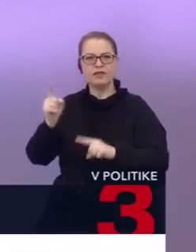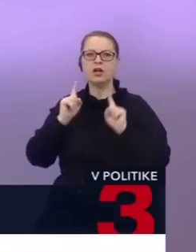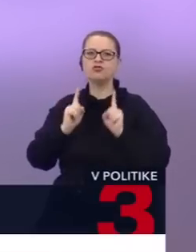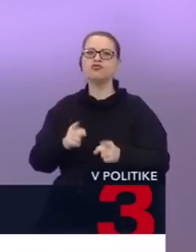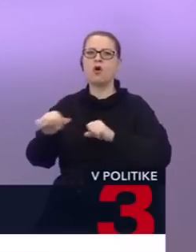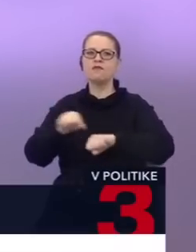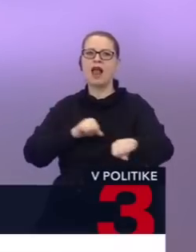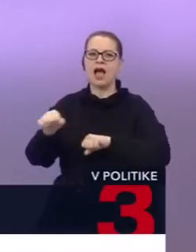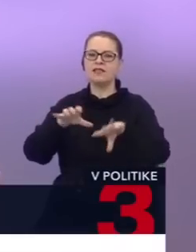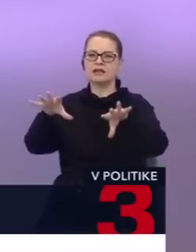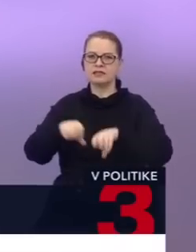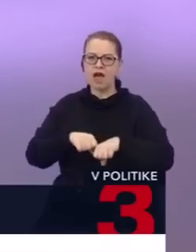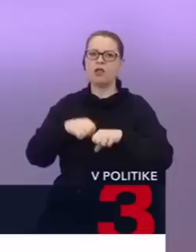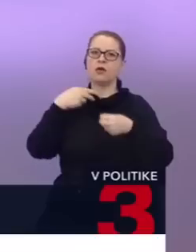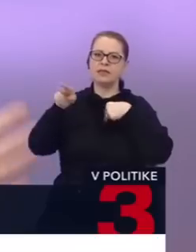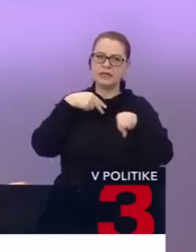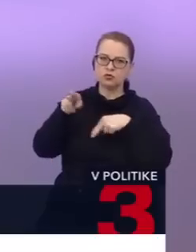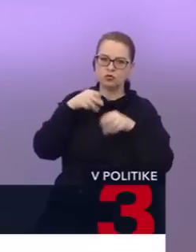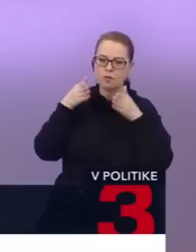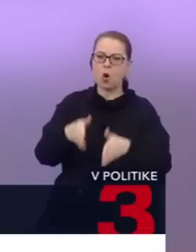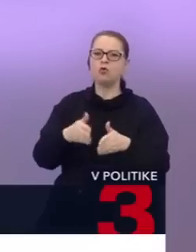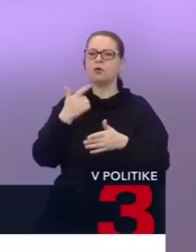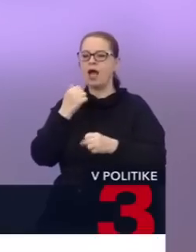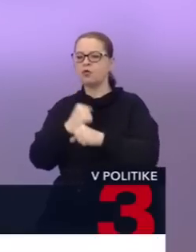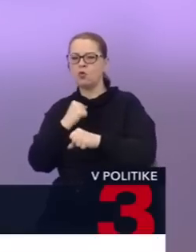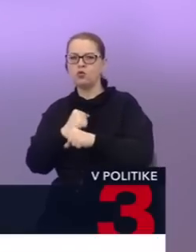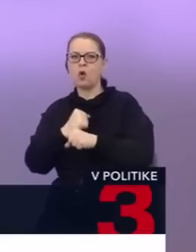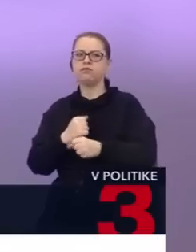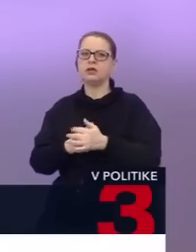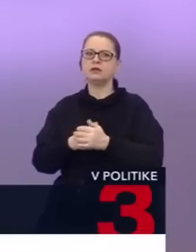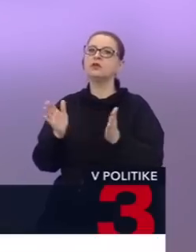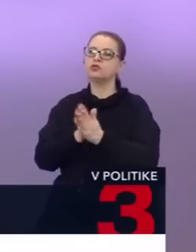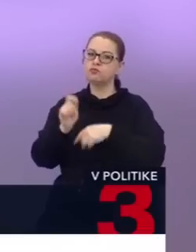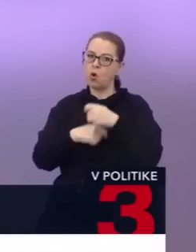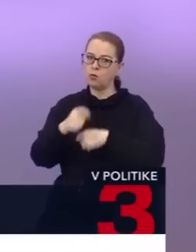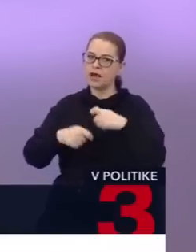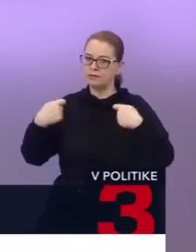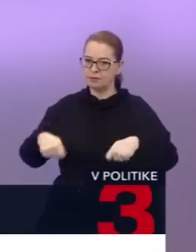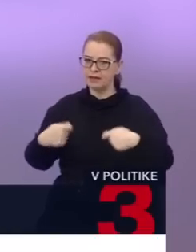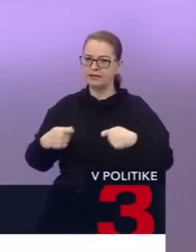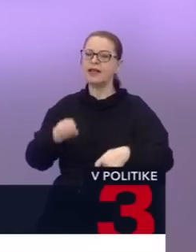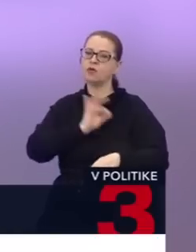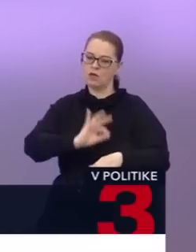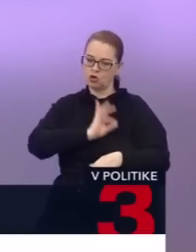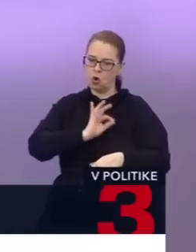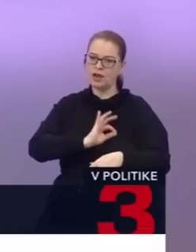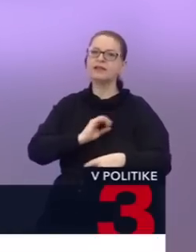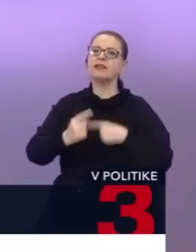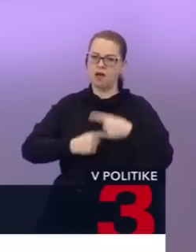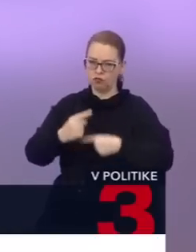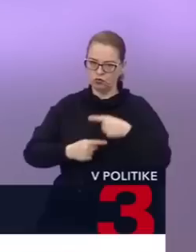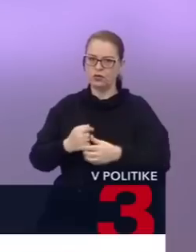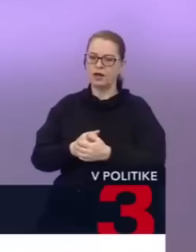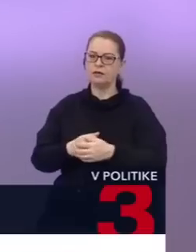schvalujeme. Diskutujeme o tom, ako to nastaviť. Takže tam tá spolupráca s pani prezidentkou by mala byť korektná a fungujúca.